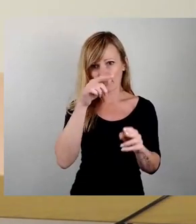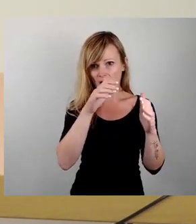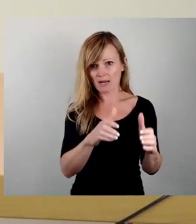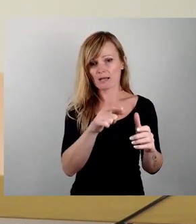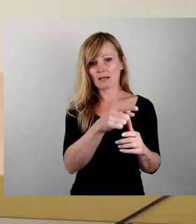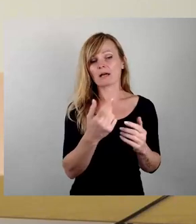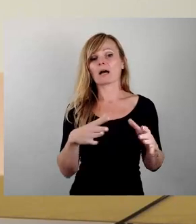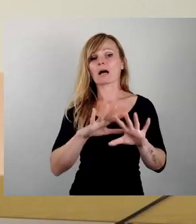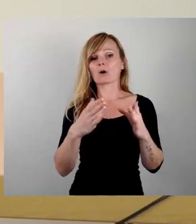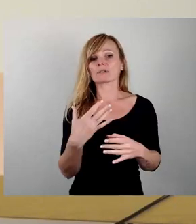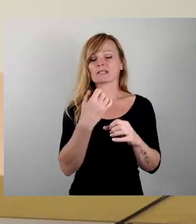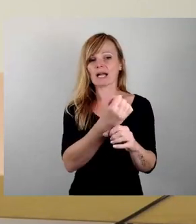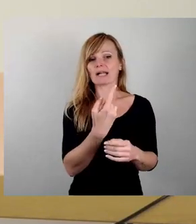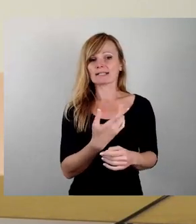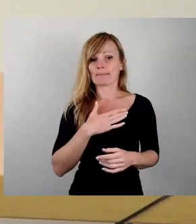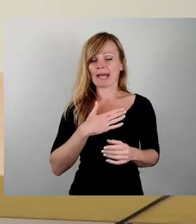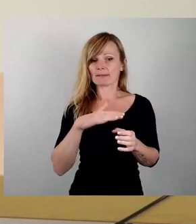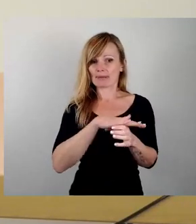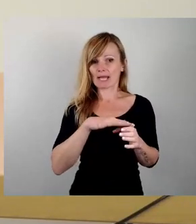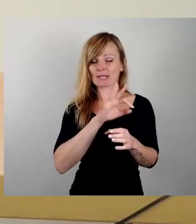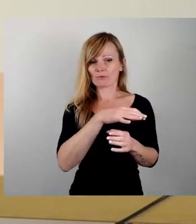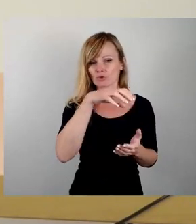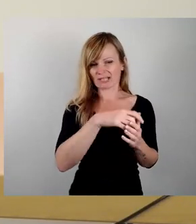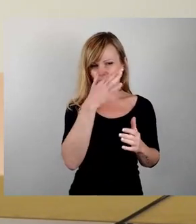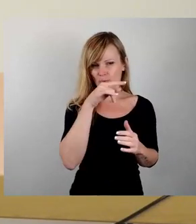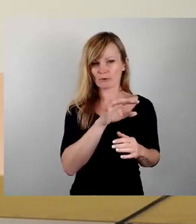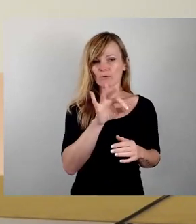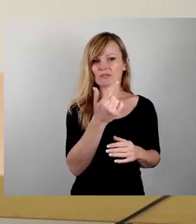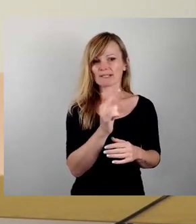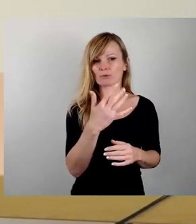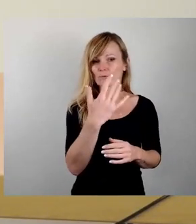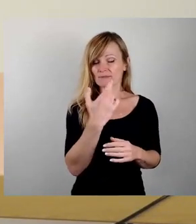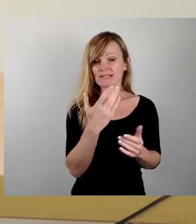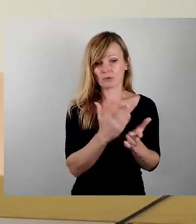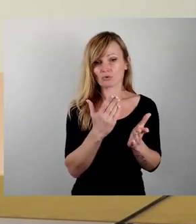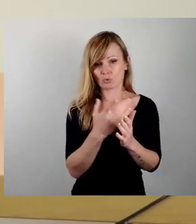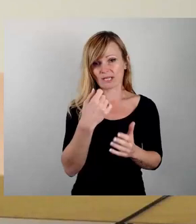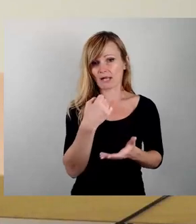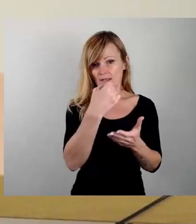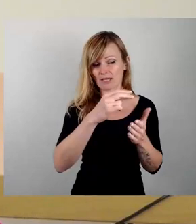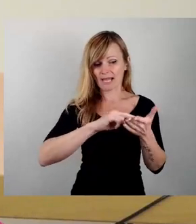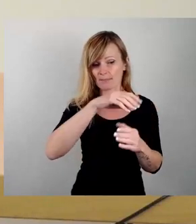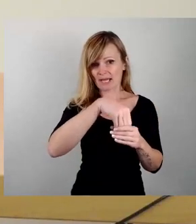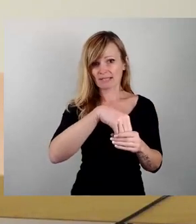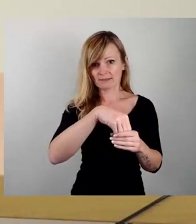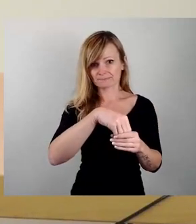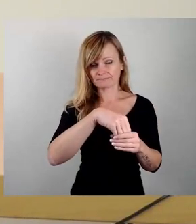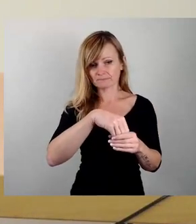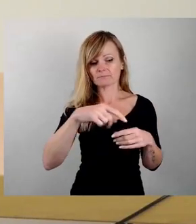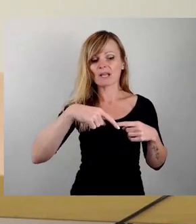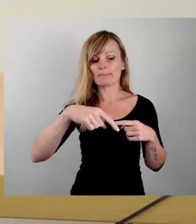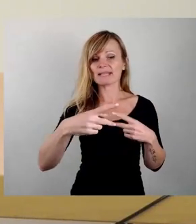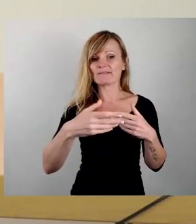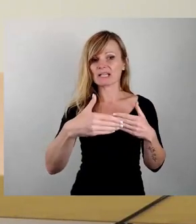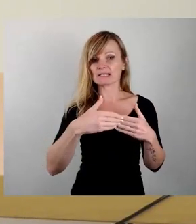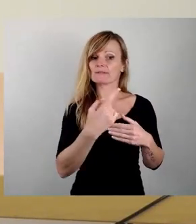für Stadtgrüne in meinem Bereich für 2025 die entsprechende Geldmenge vorgesehen. Das ist noch mittelfristig. Wir bereiten das